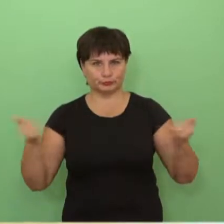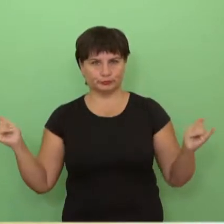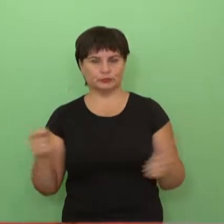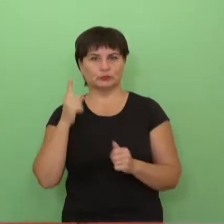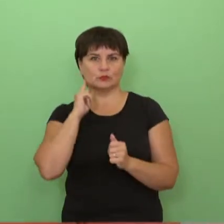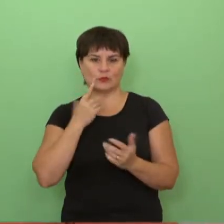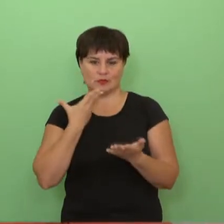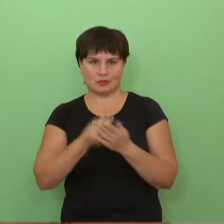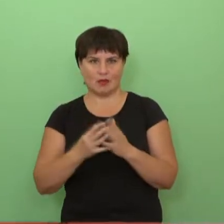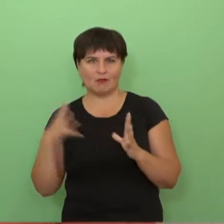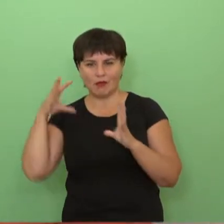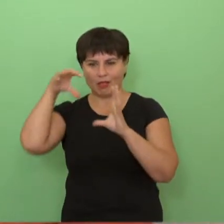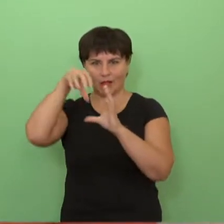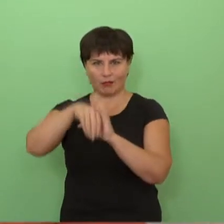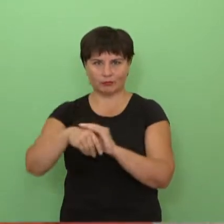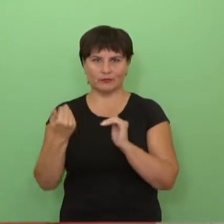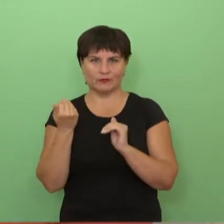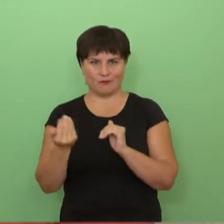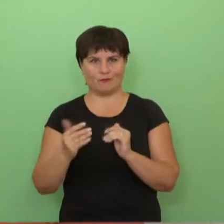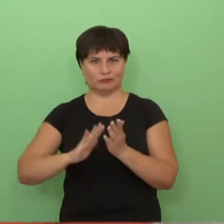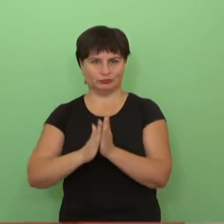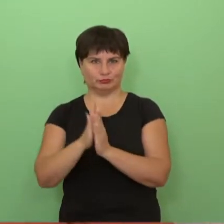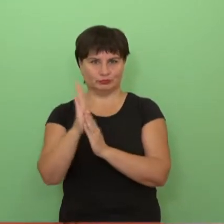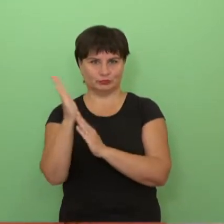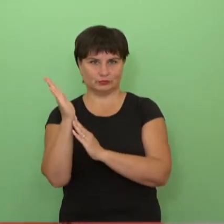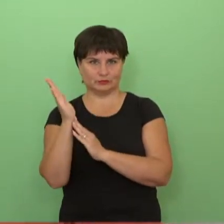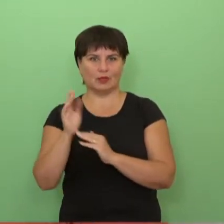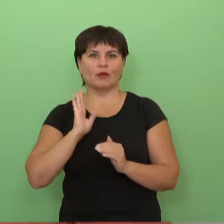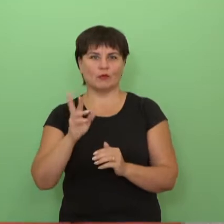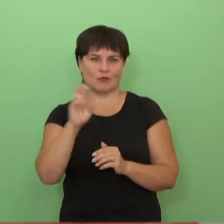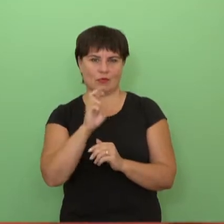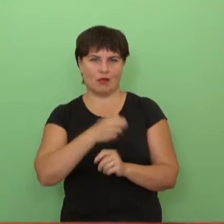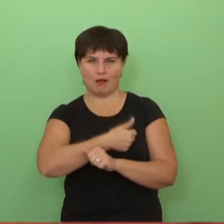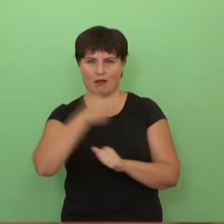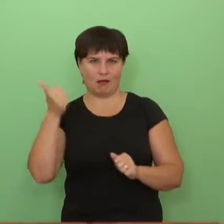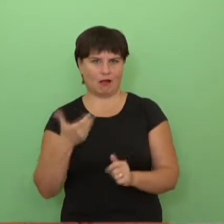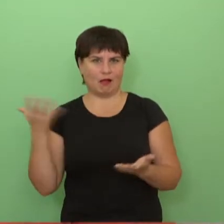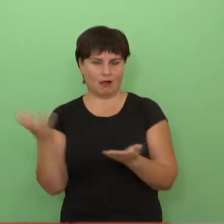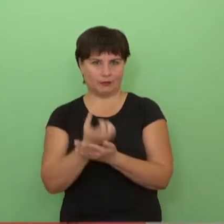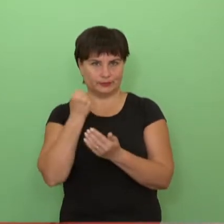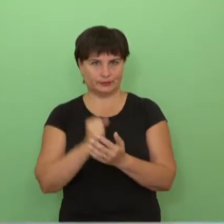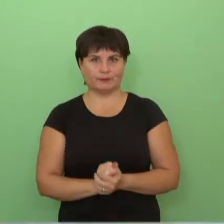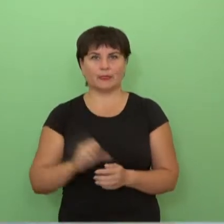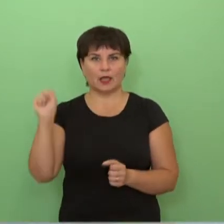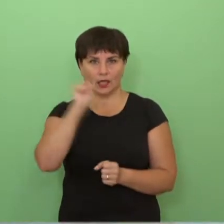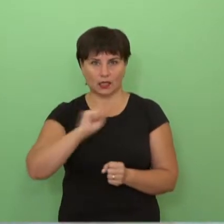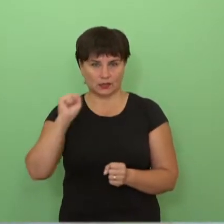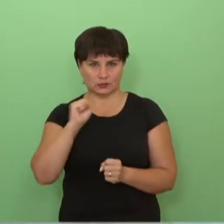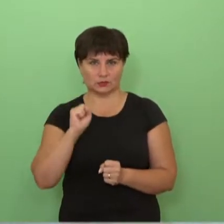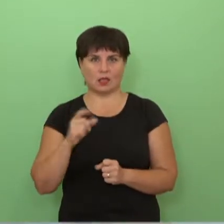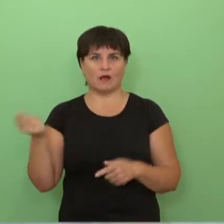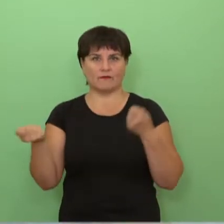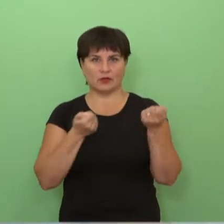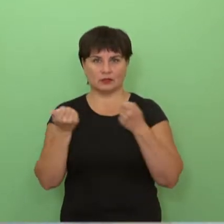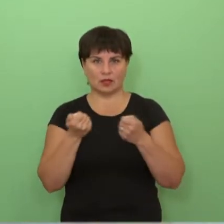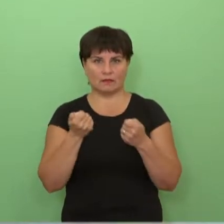Todėl mes norime įdėti savo indėlį jų vystymasi, kad būtų pasiekti geriausi rezultatai. Asociacijos